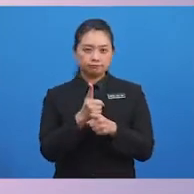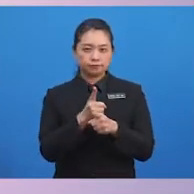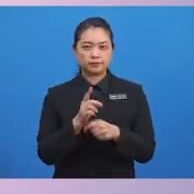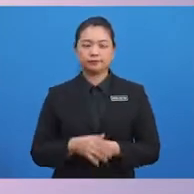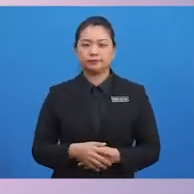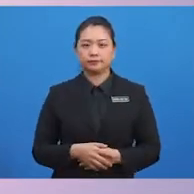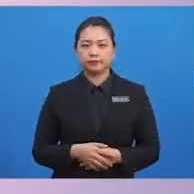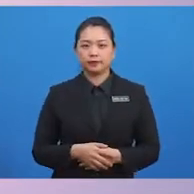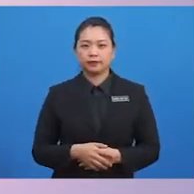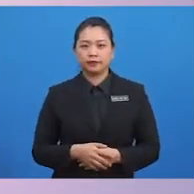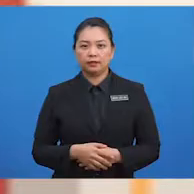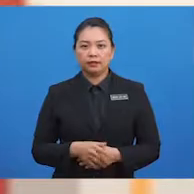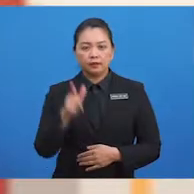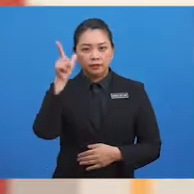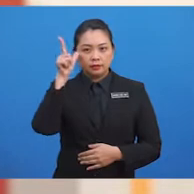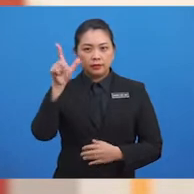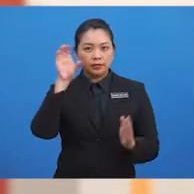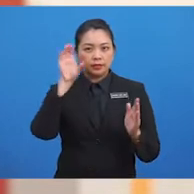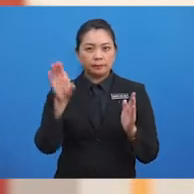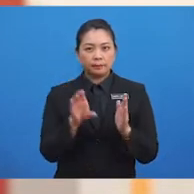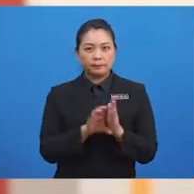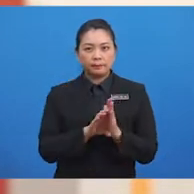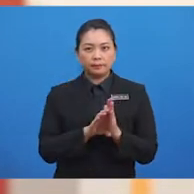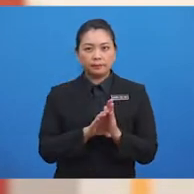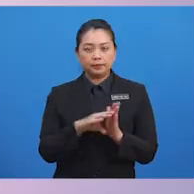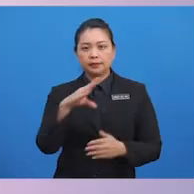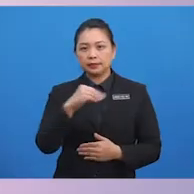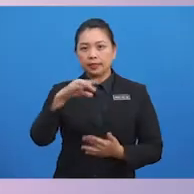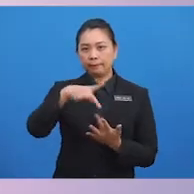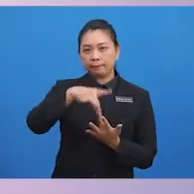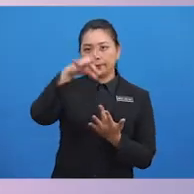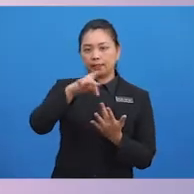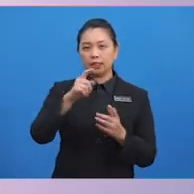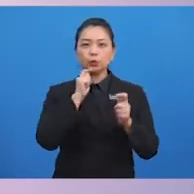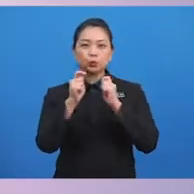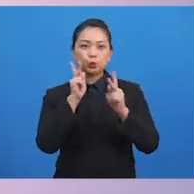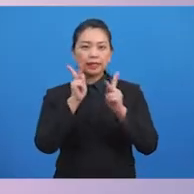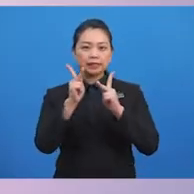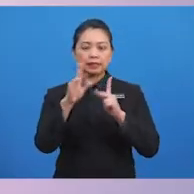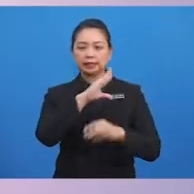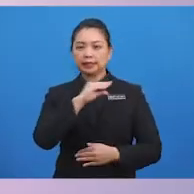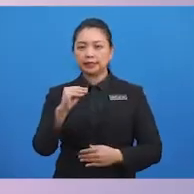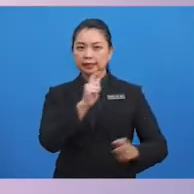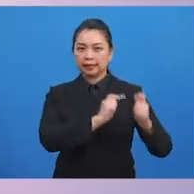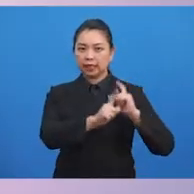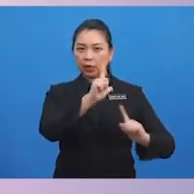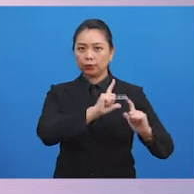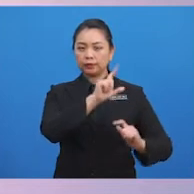dengan betul. Lihat gambar dan pilih tutup kata dan